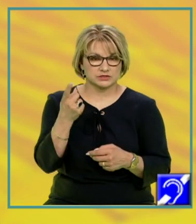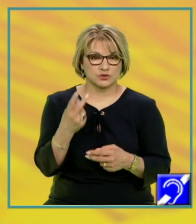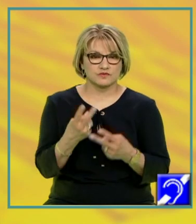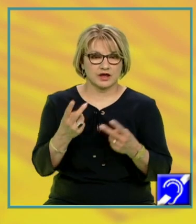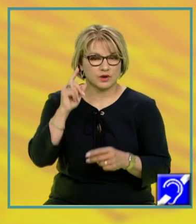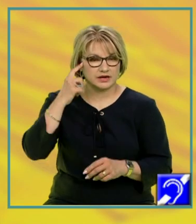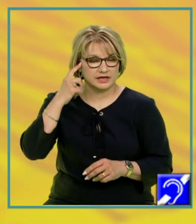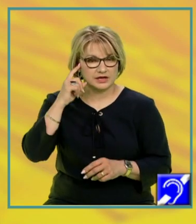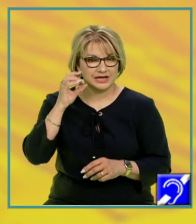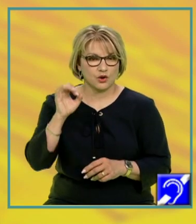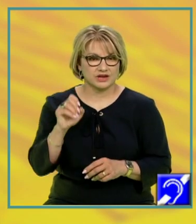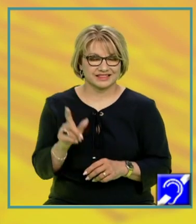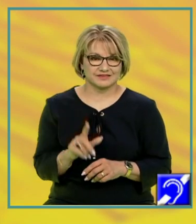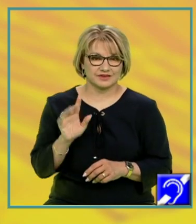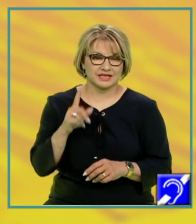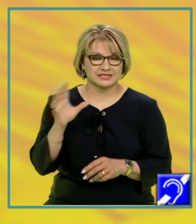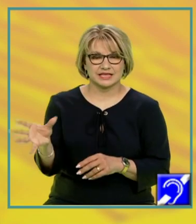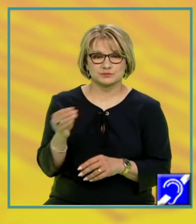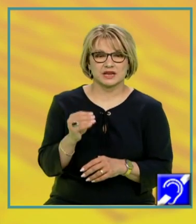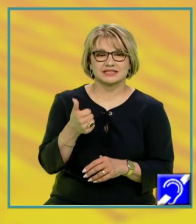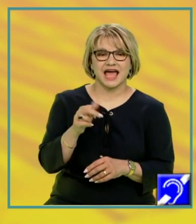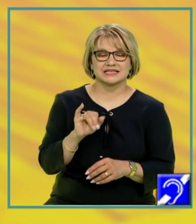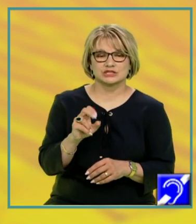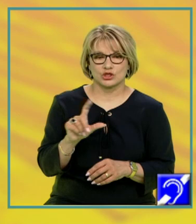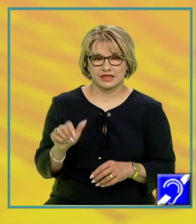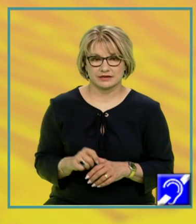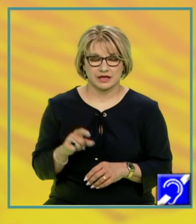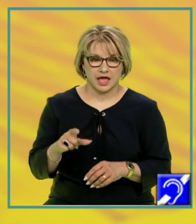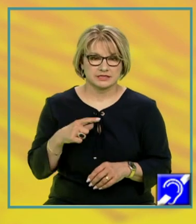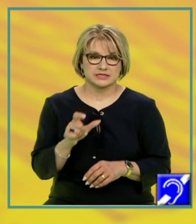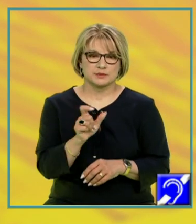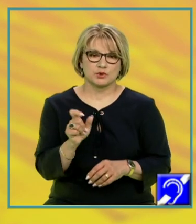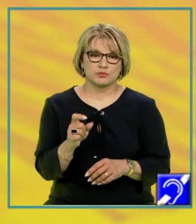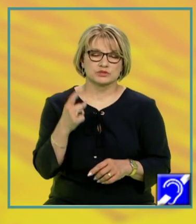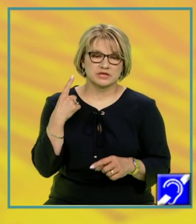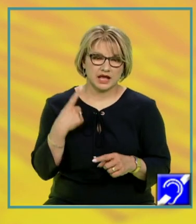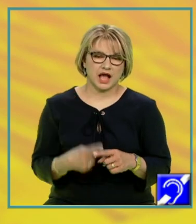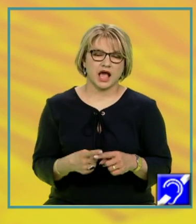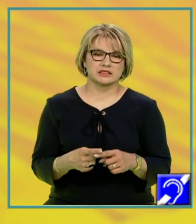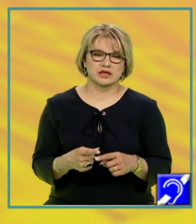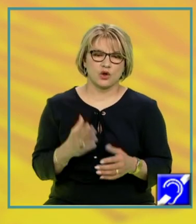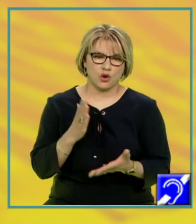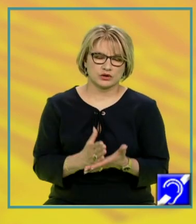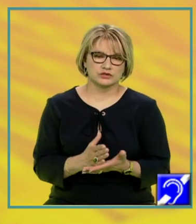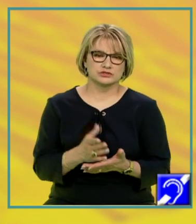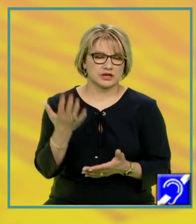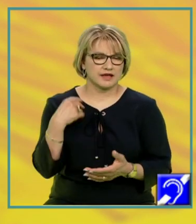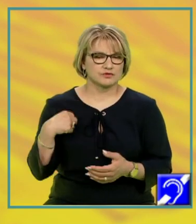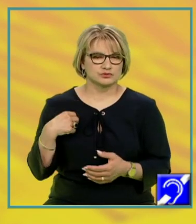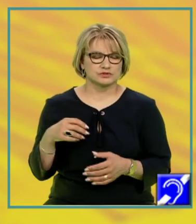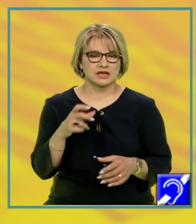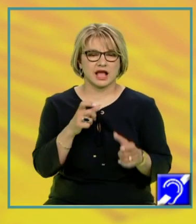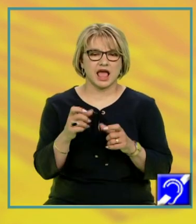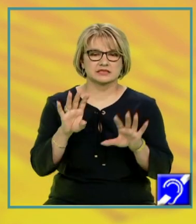care este de inspirație aristotelică. Acestea sunt propozițiile categorice pe care le-ați studiat la logică în clasa a 9-a. Iar în